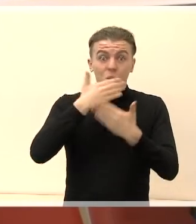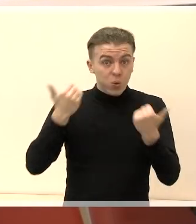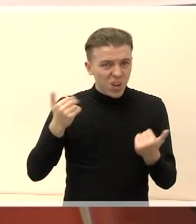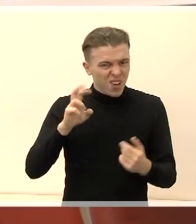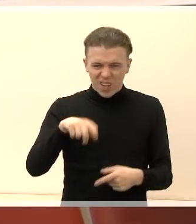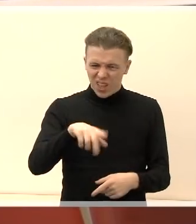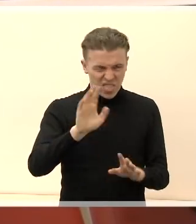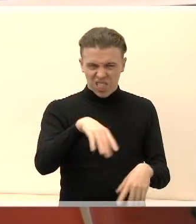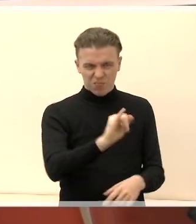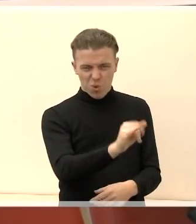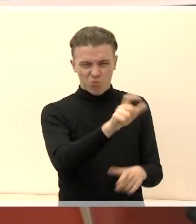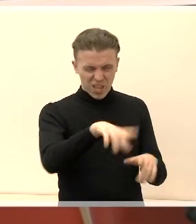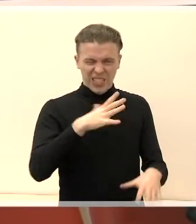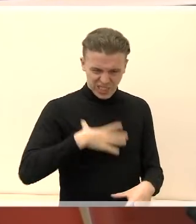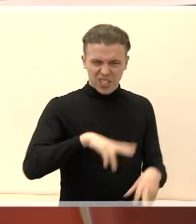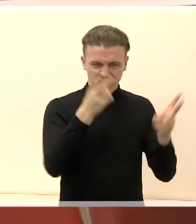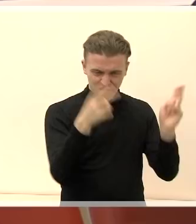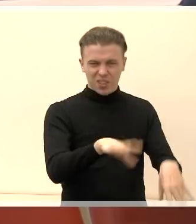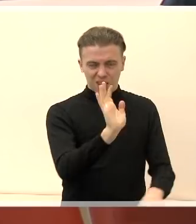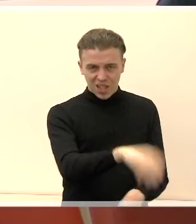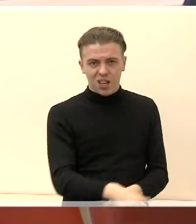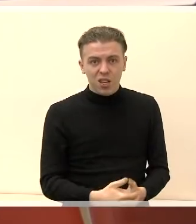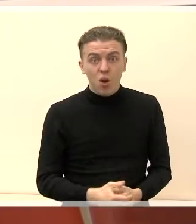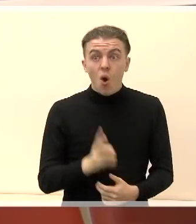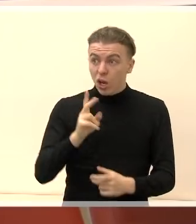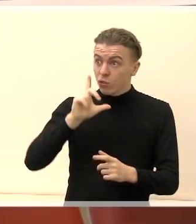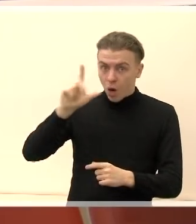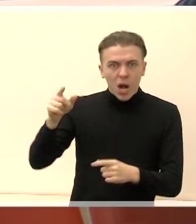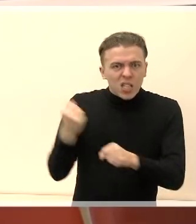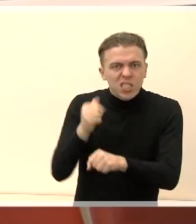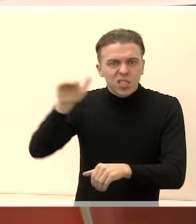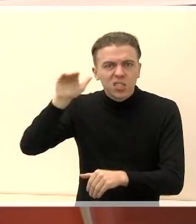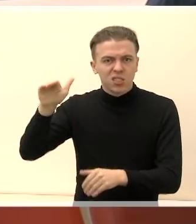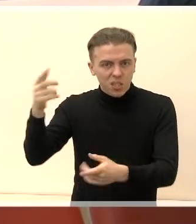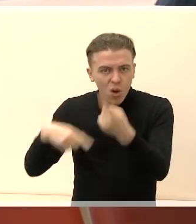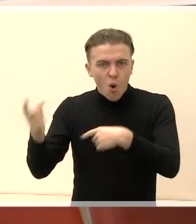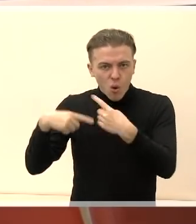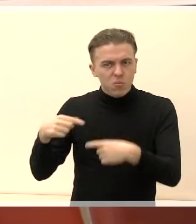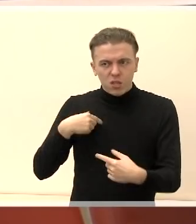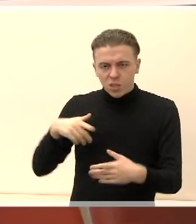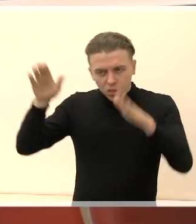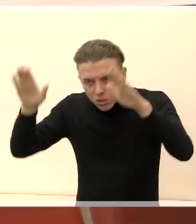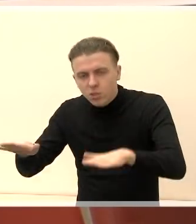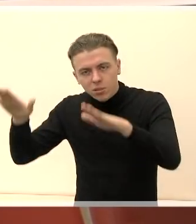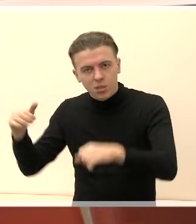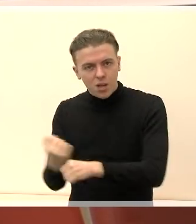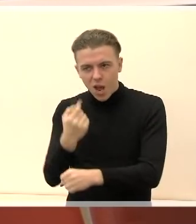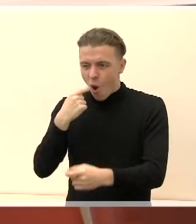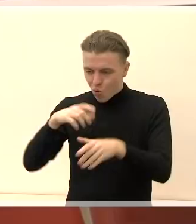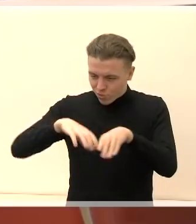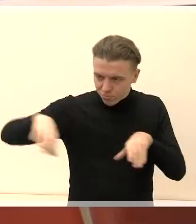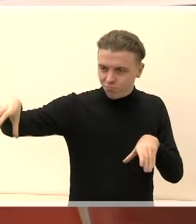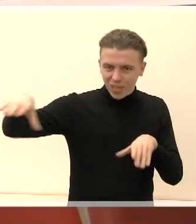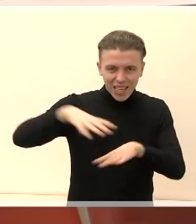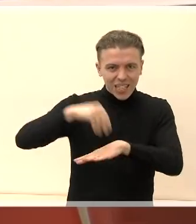tai jie nieko verti, jie gali kentėti ir toliau. O at jie išvažiavo, ten nerado, kuo tikėjosi grįžta ir jau mes šiem paklokėm raudoną kelimą ir